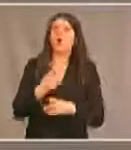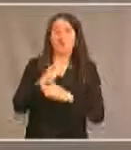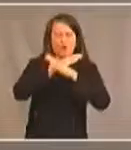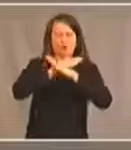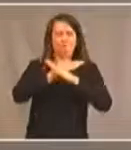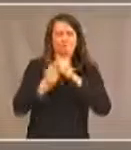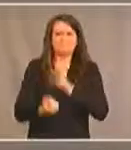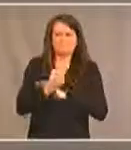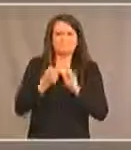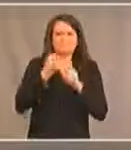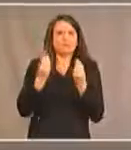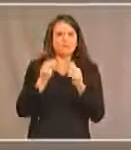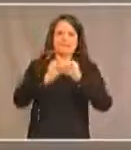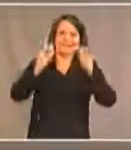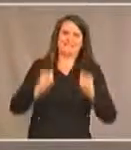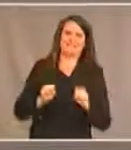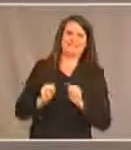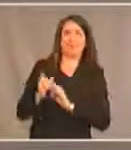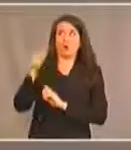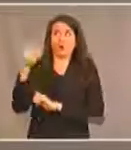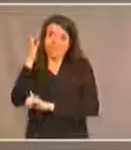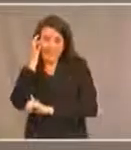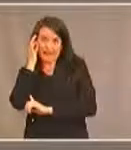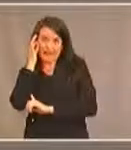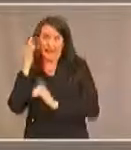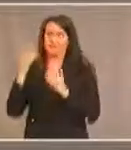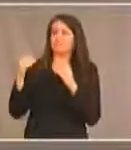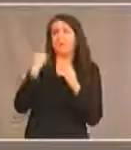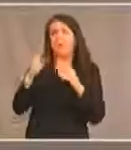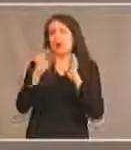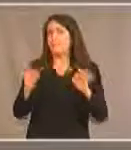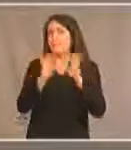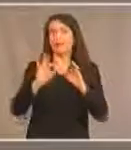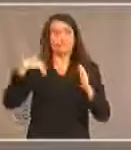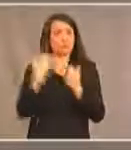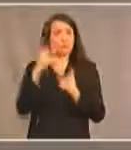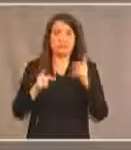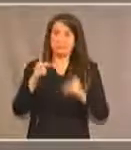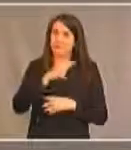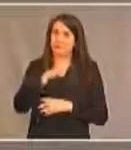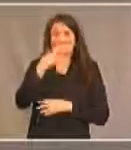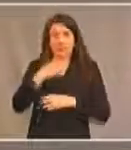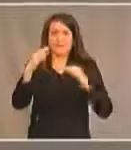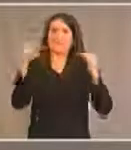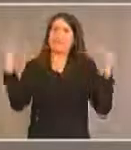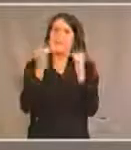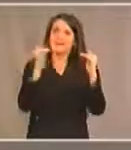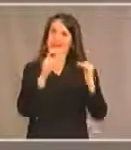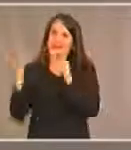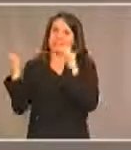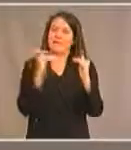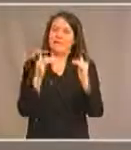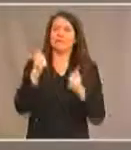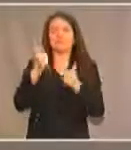dans les secteurs de compétences fédérales et de donner des chances égales pour toutes les personnes qui vivent avec des handicaps ou